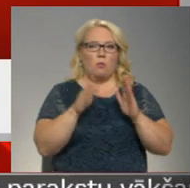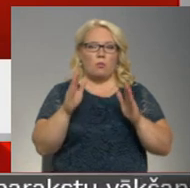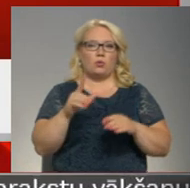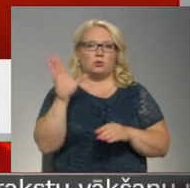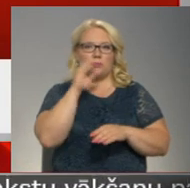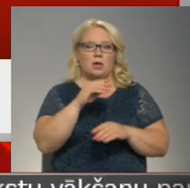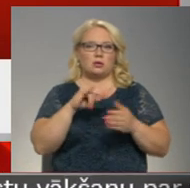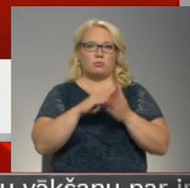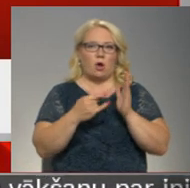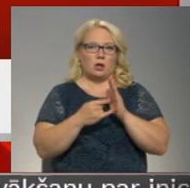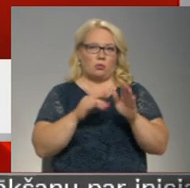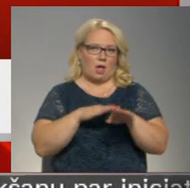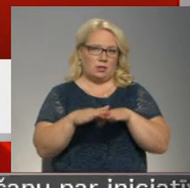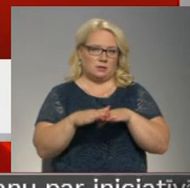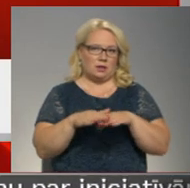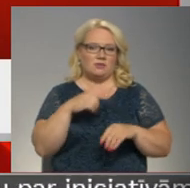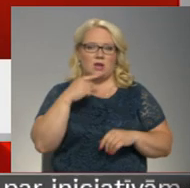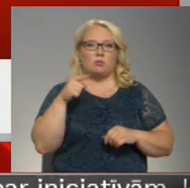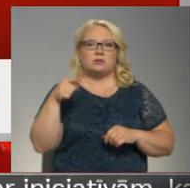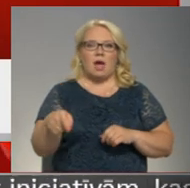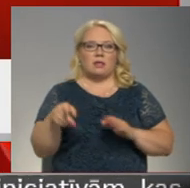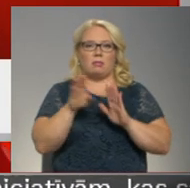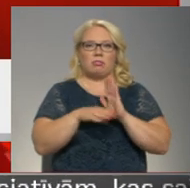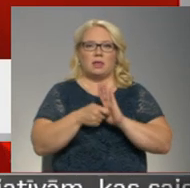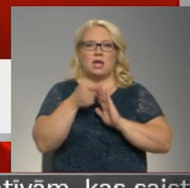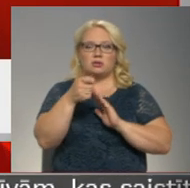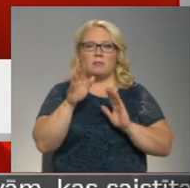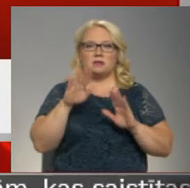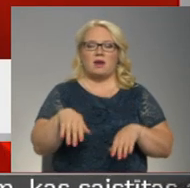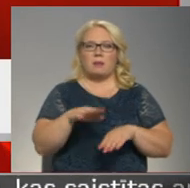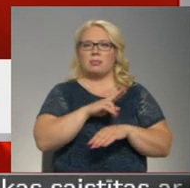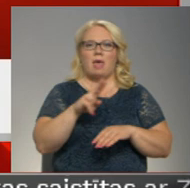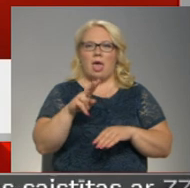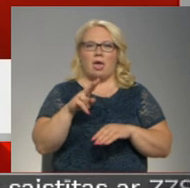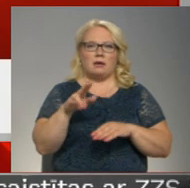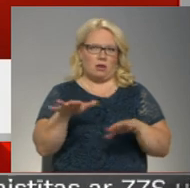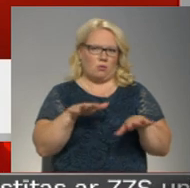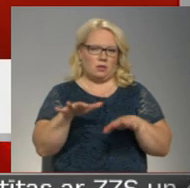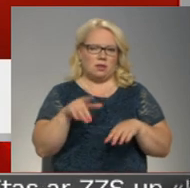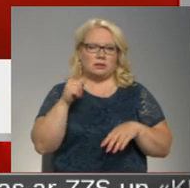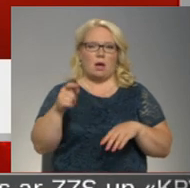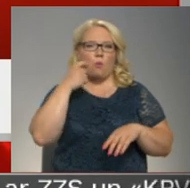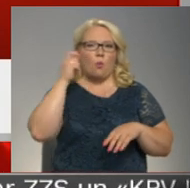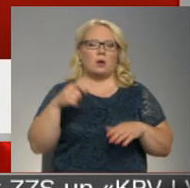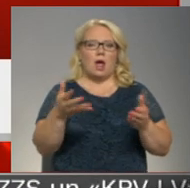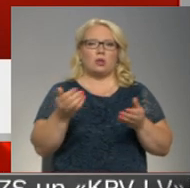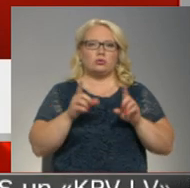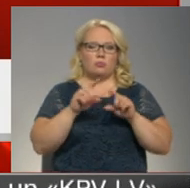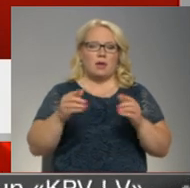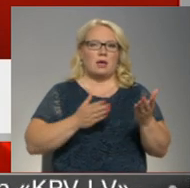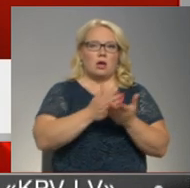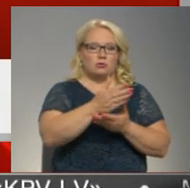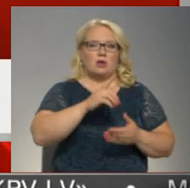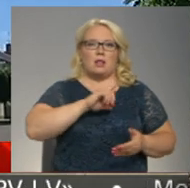Patiesībā uz tādiem iepniegumu mēs pat varam nereaģēt. Tam uzņēmumam, Ukraiņu uzņēmumam ir pašam jāvēršāts Latvijas